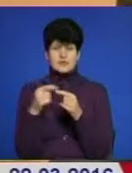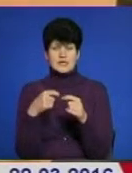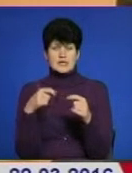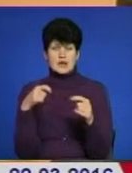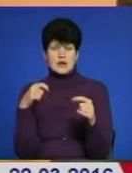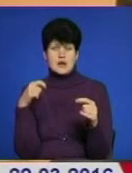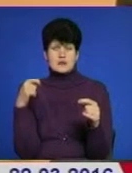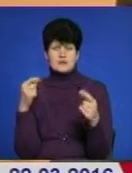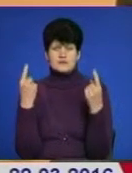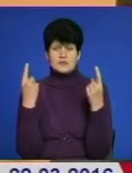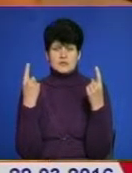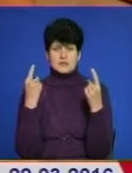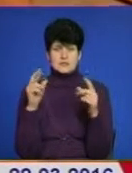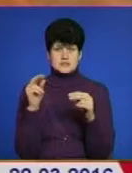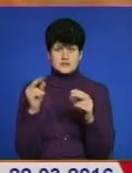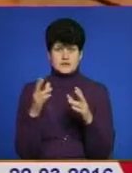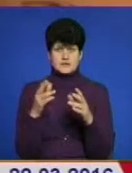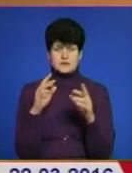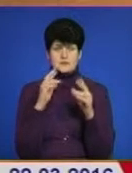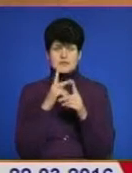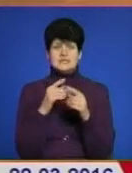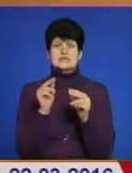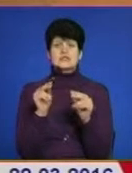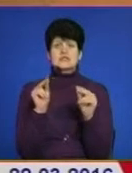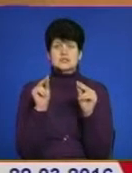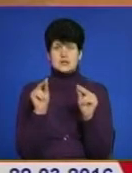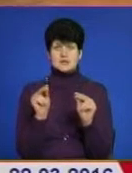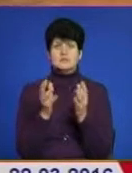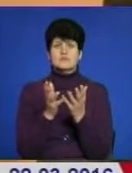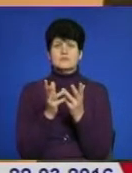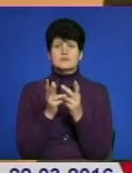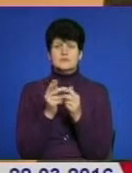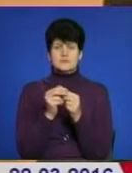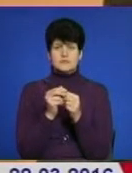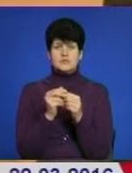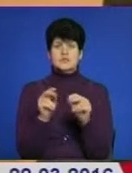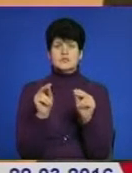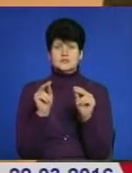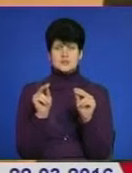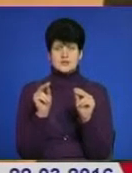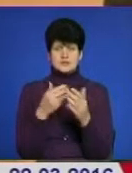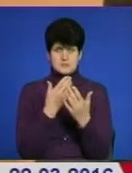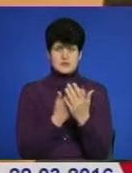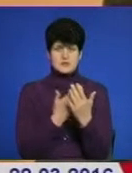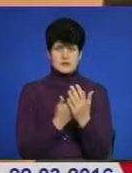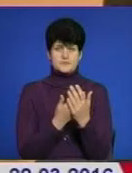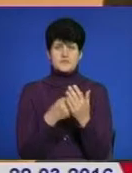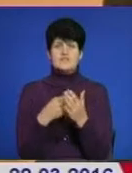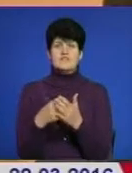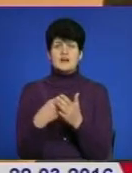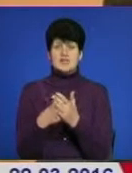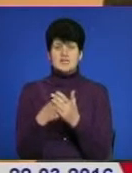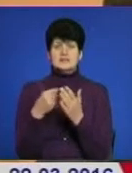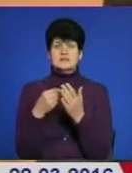дуже суттєві, серйозні цифри. За об'єктивними розрахунками, об'єктивними даними, вартість